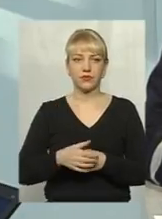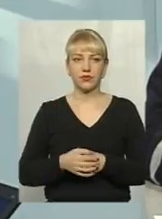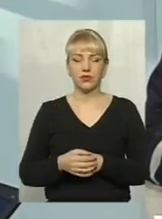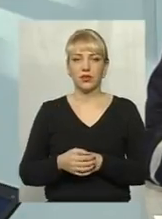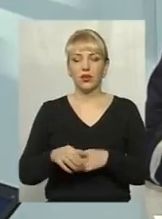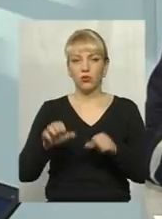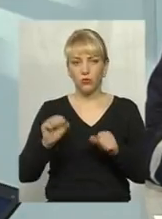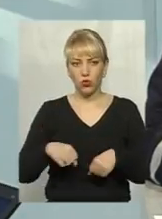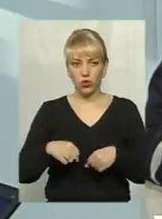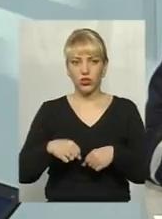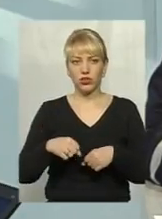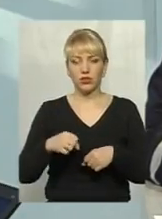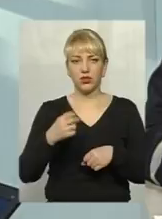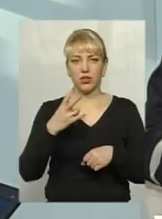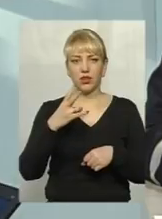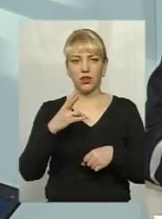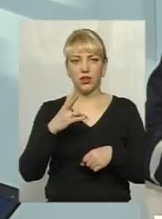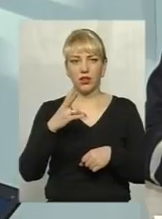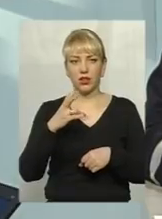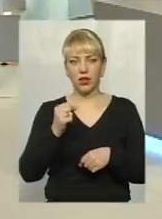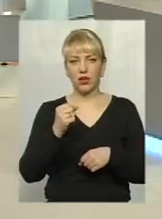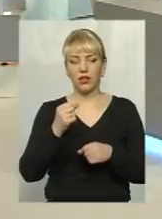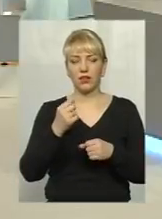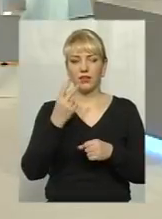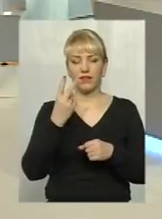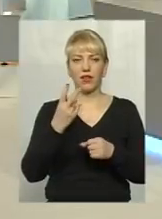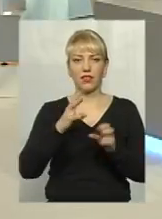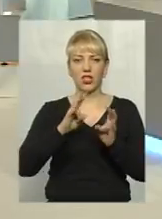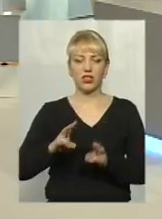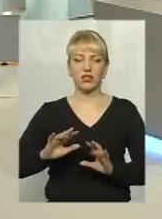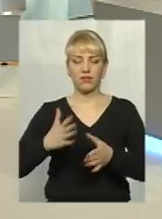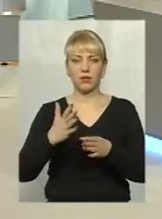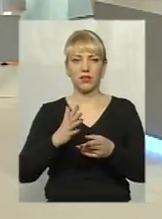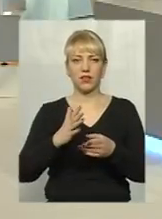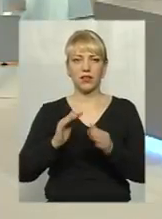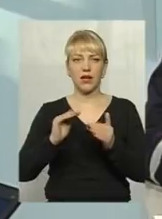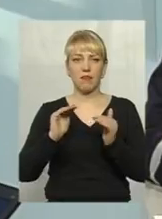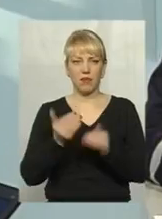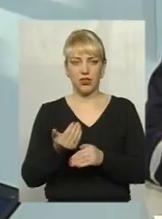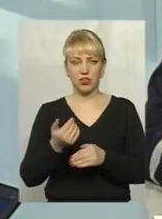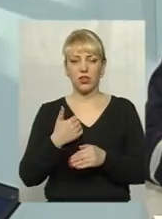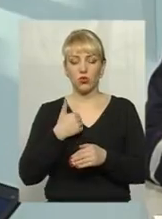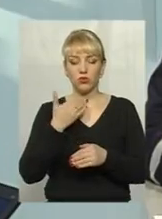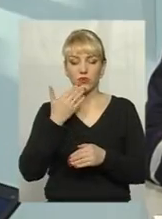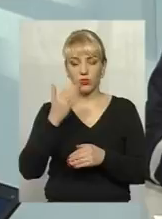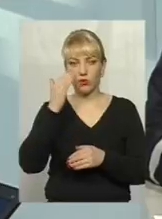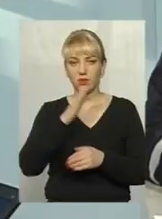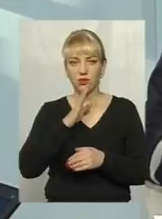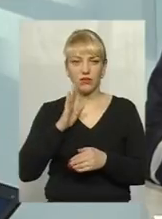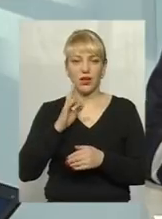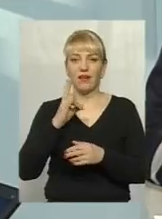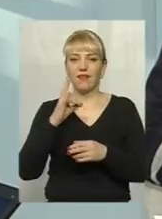може і на один або на два ночах випадки стало менше. Тим самим, я хочу також звернутися до батьків, щоб в жодному разі